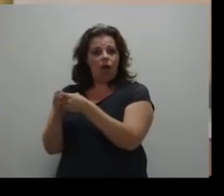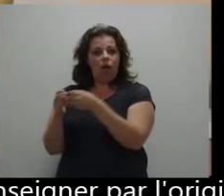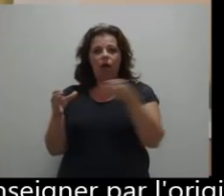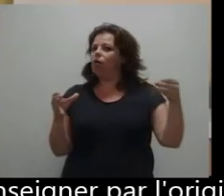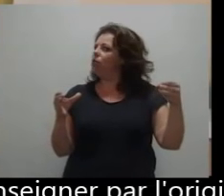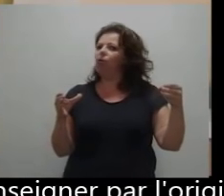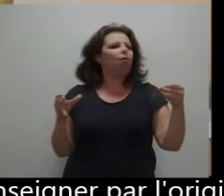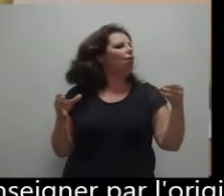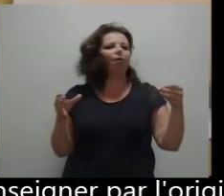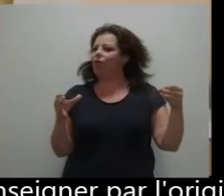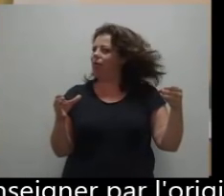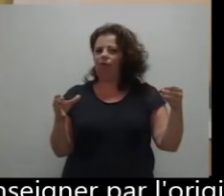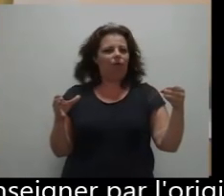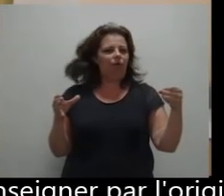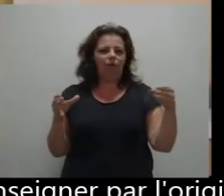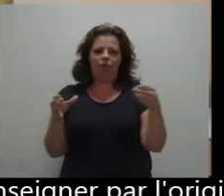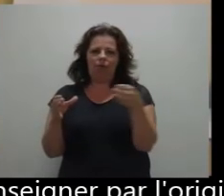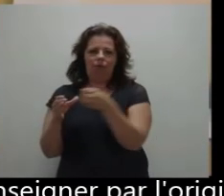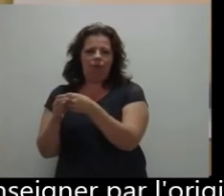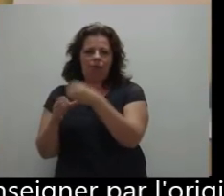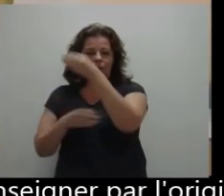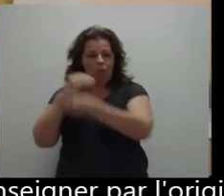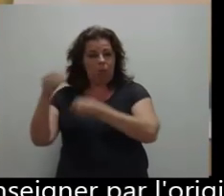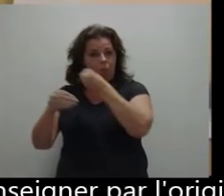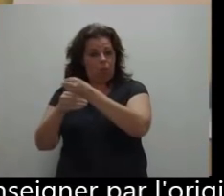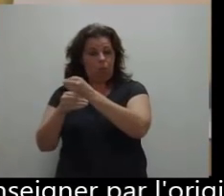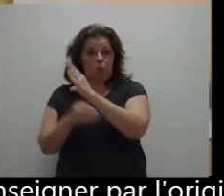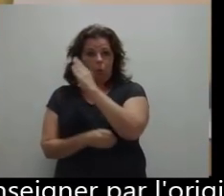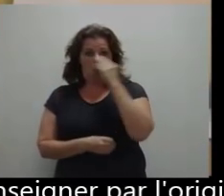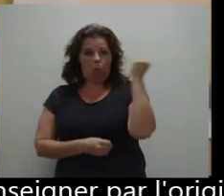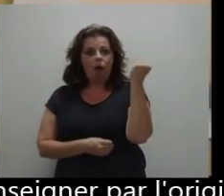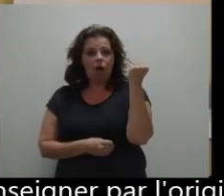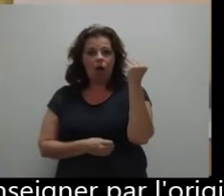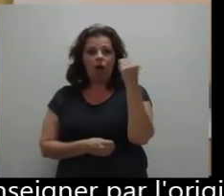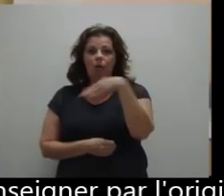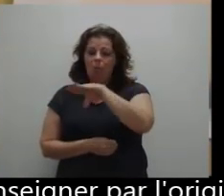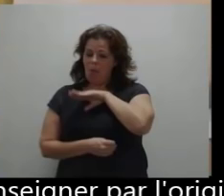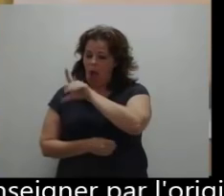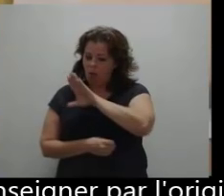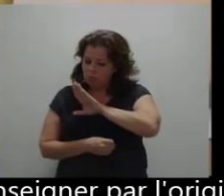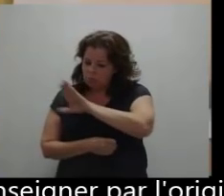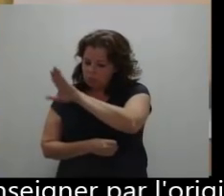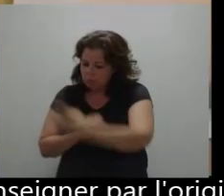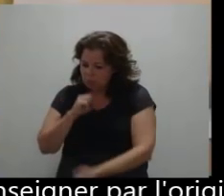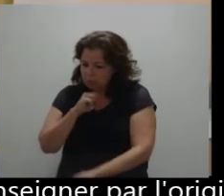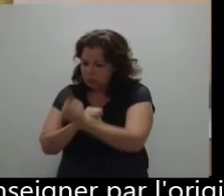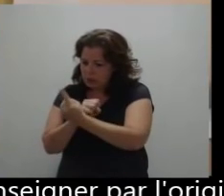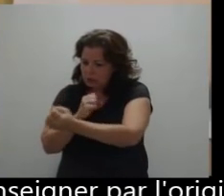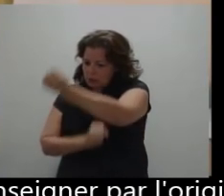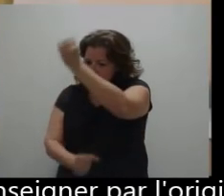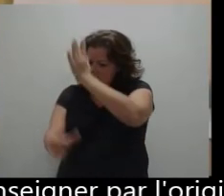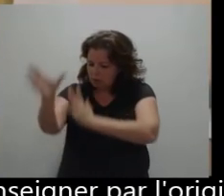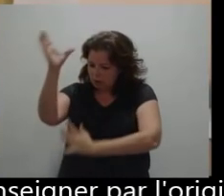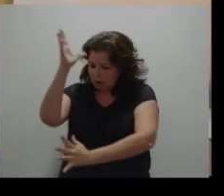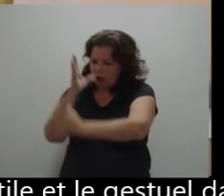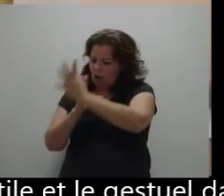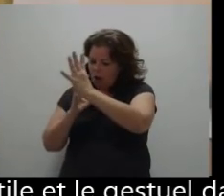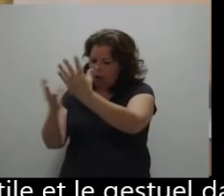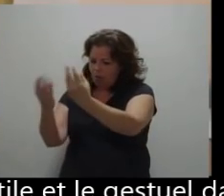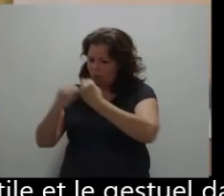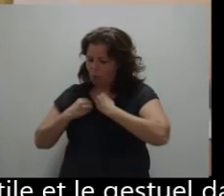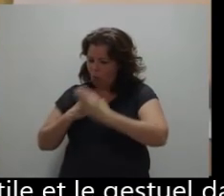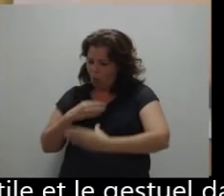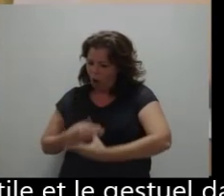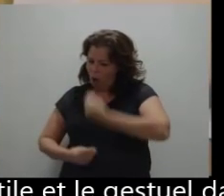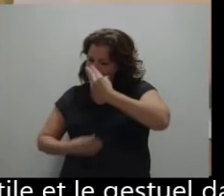Mais qu'il prend le parti de se laisser enseigner par l'originalité de la prise de parole gestuelle